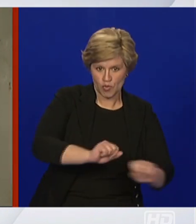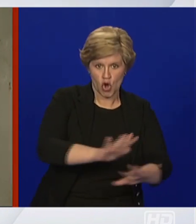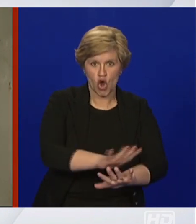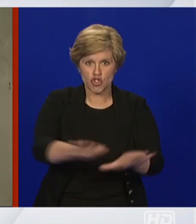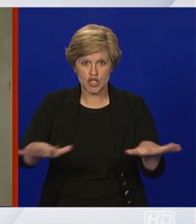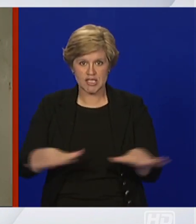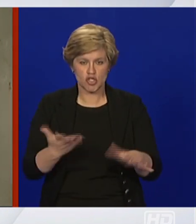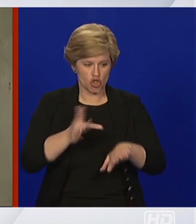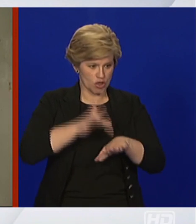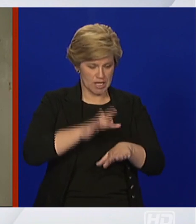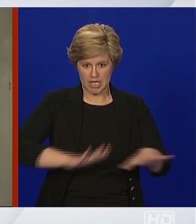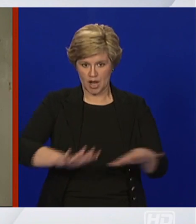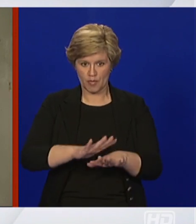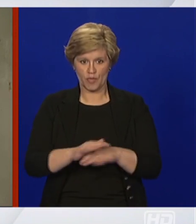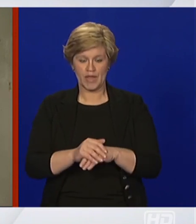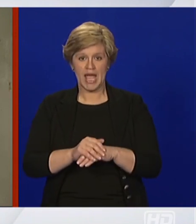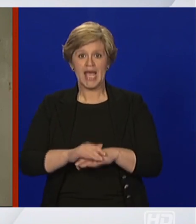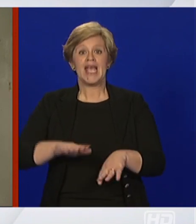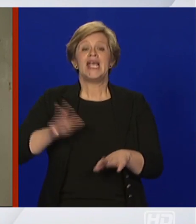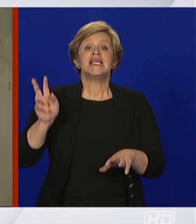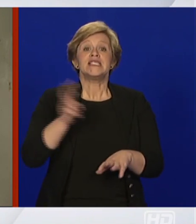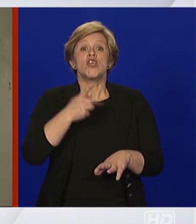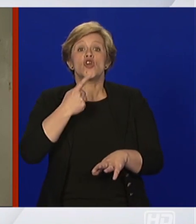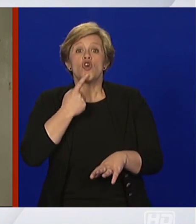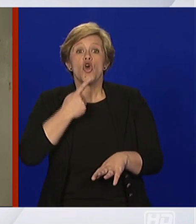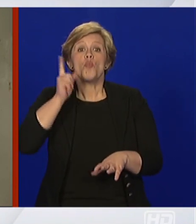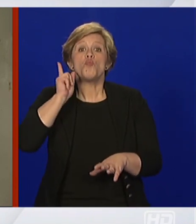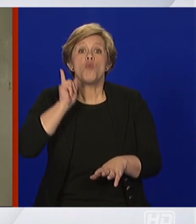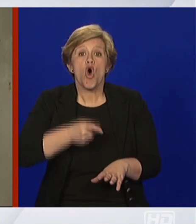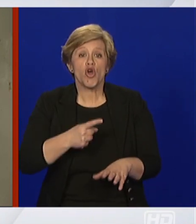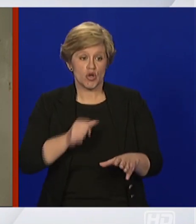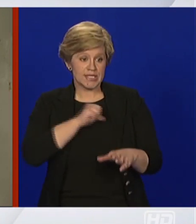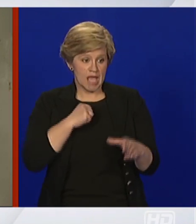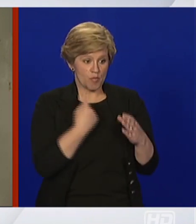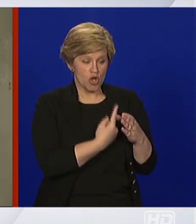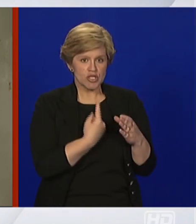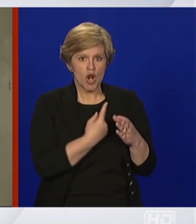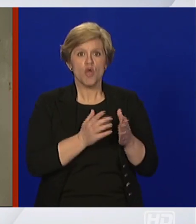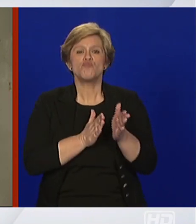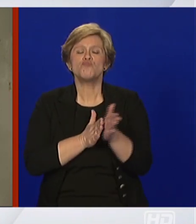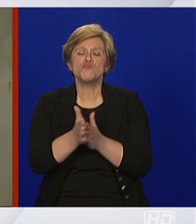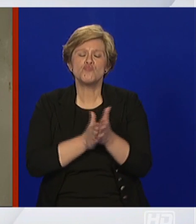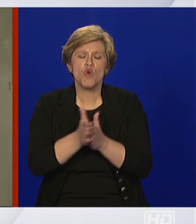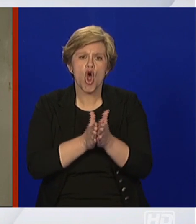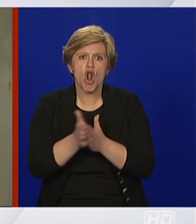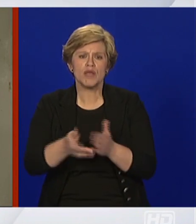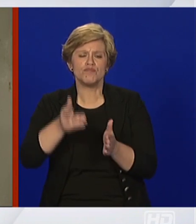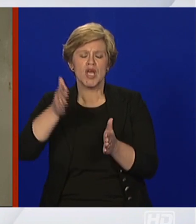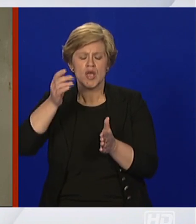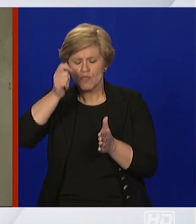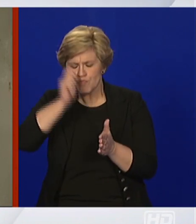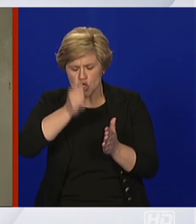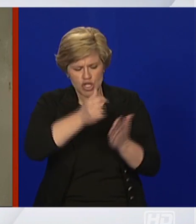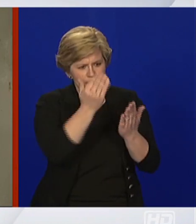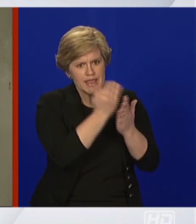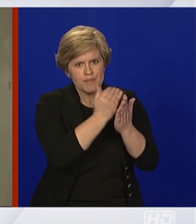važno da svi oni koji imaju mjeru samoizolacije, da i dalje se predržavaju svih pravila koje smo u